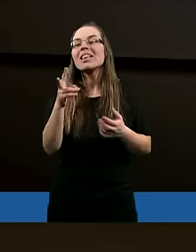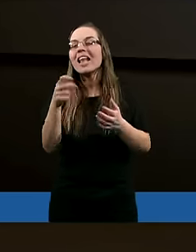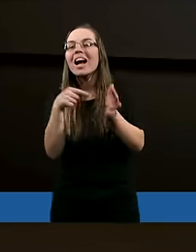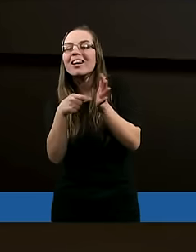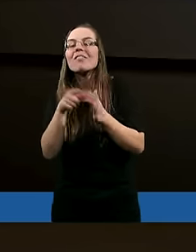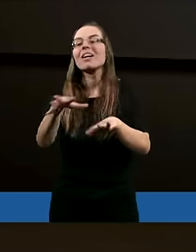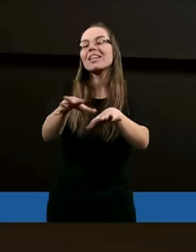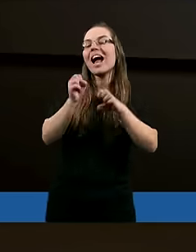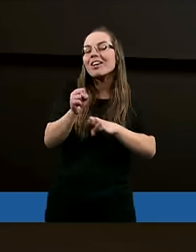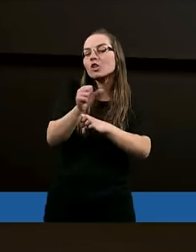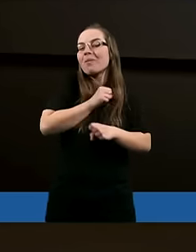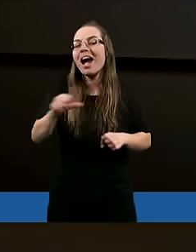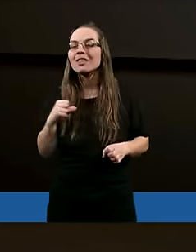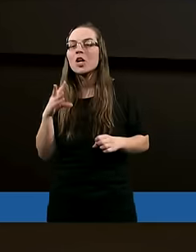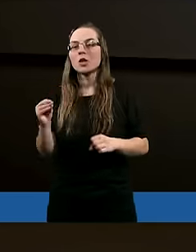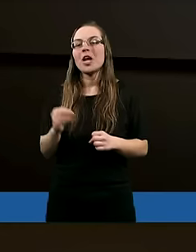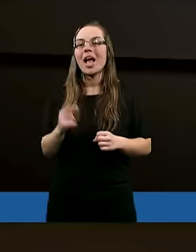zatrzymanie się